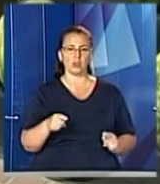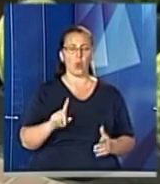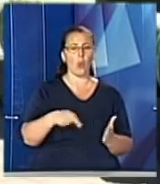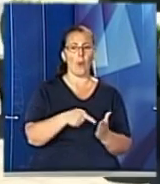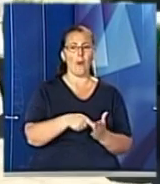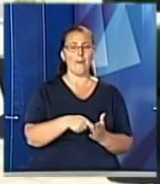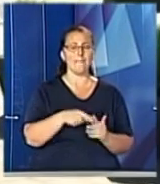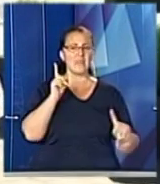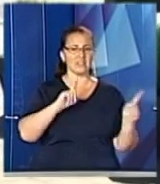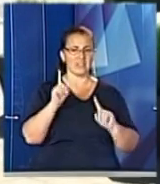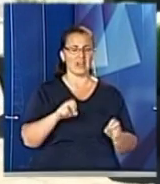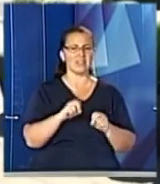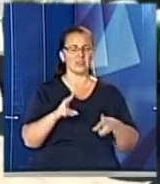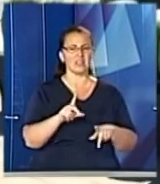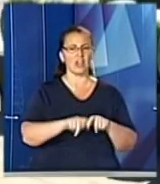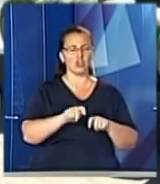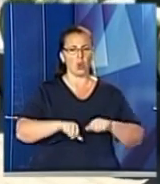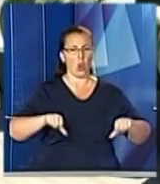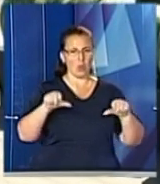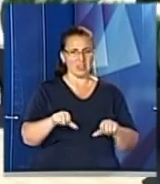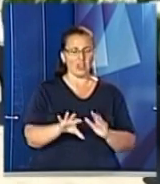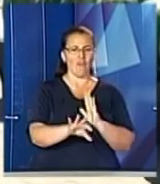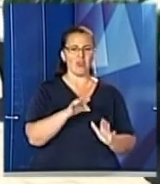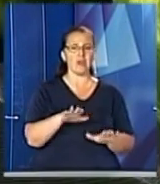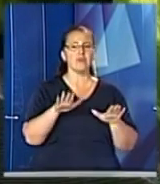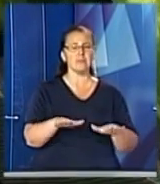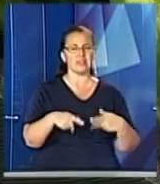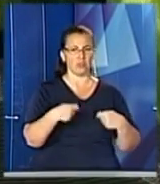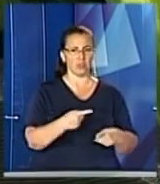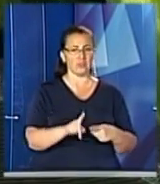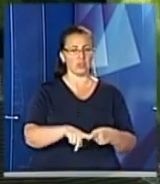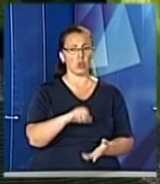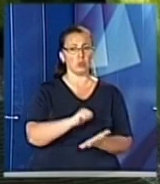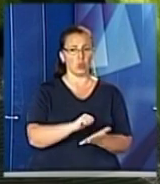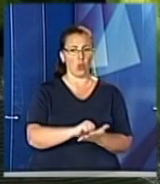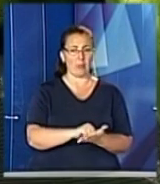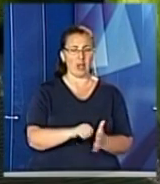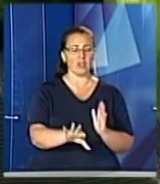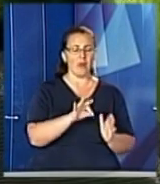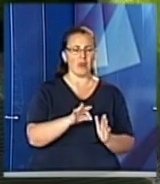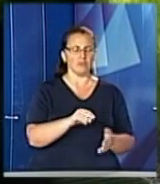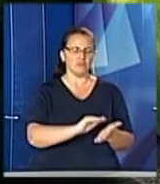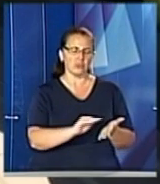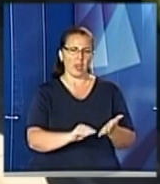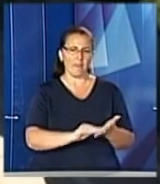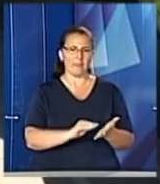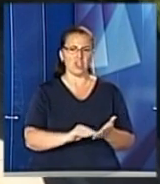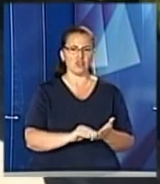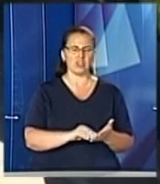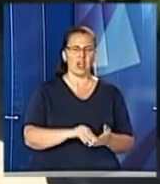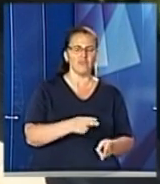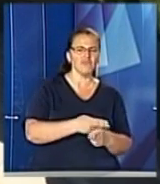того, спеціальні комісії визначають і місця продажу. В цих документах зазначають санітарні вимоги та сертифікацію